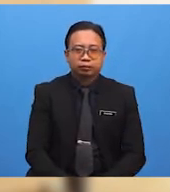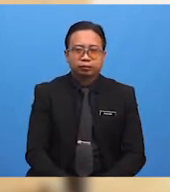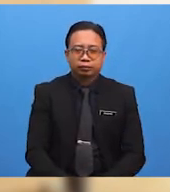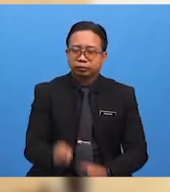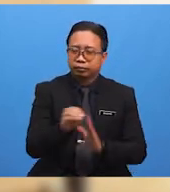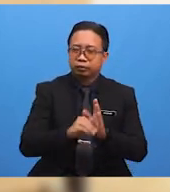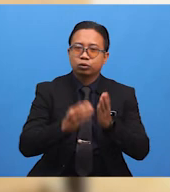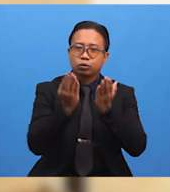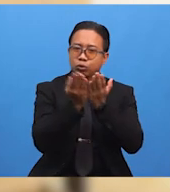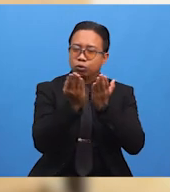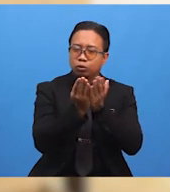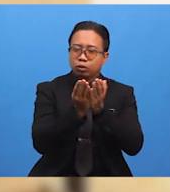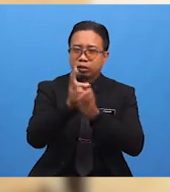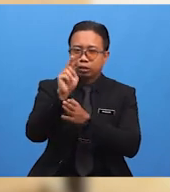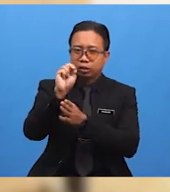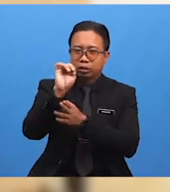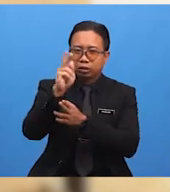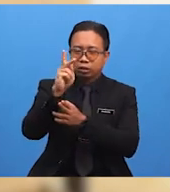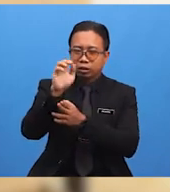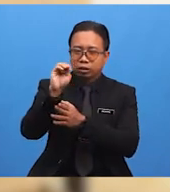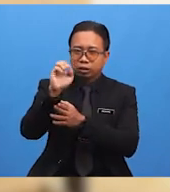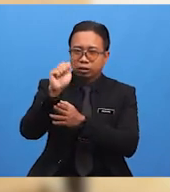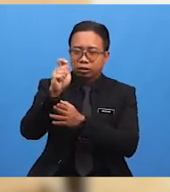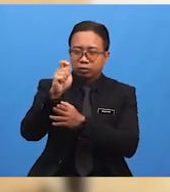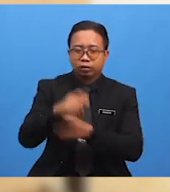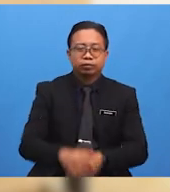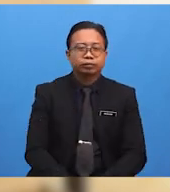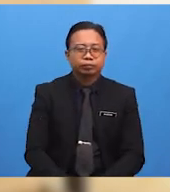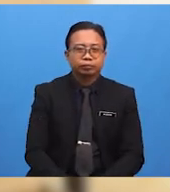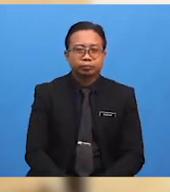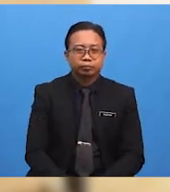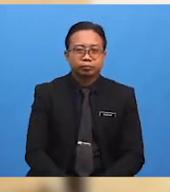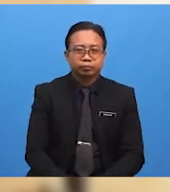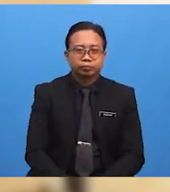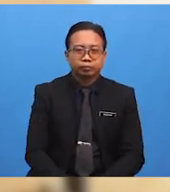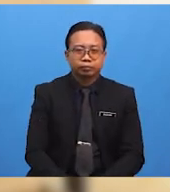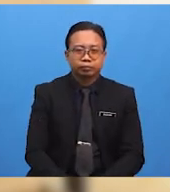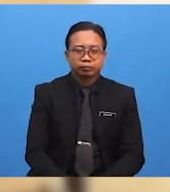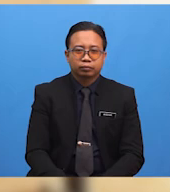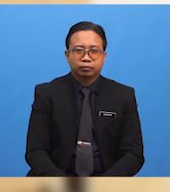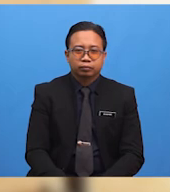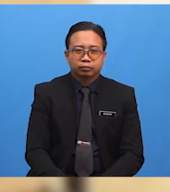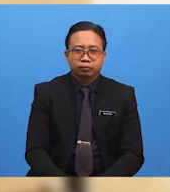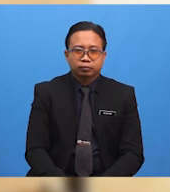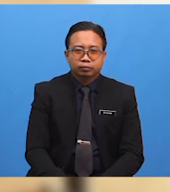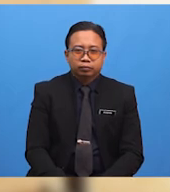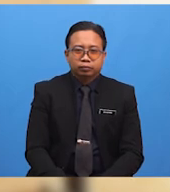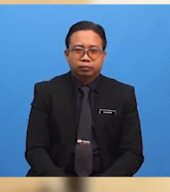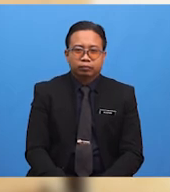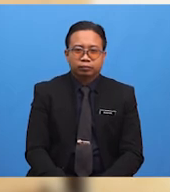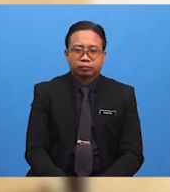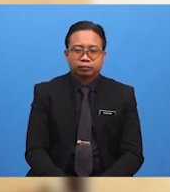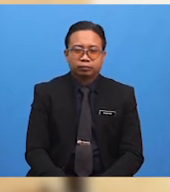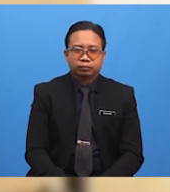Mensyukuri Ni'matnya Ini Subhanallah-Azim Subhanallah Wabihamdi